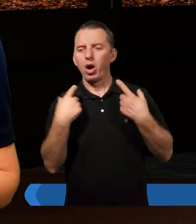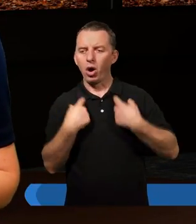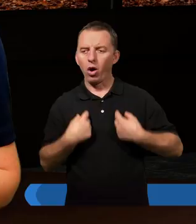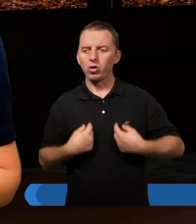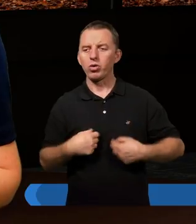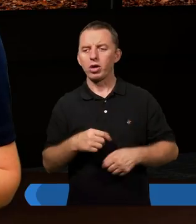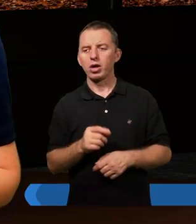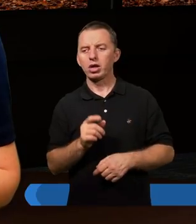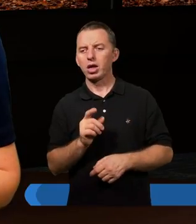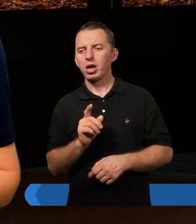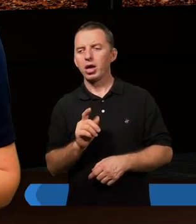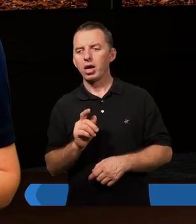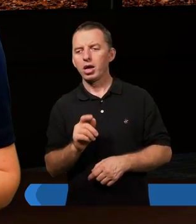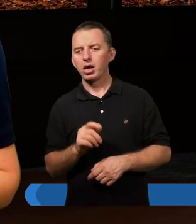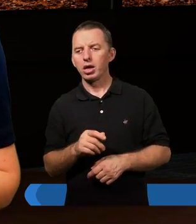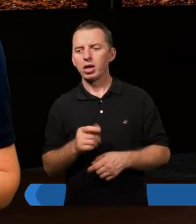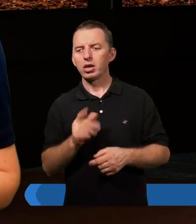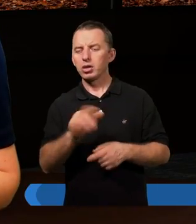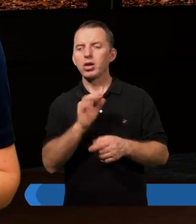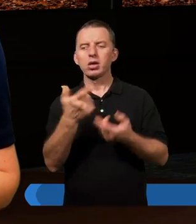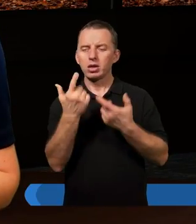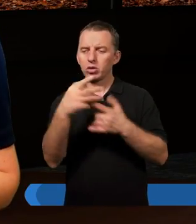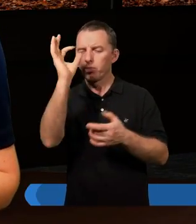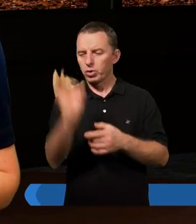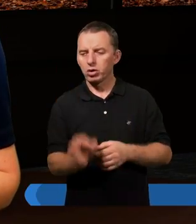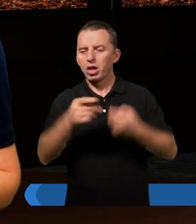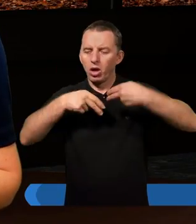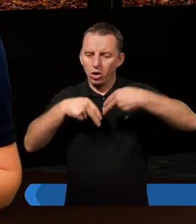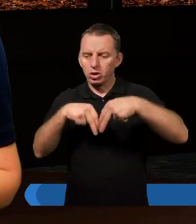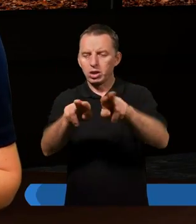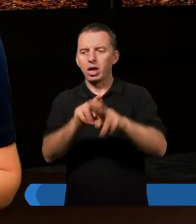apostolskich, po prostu w stu procentach oddanym Bogu. Tak.